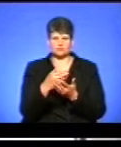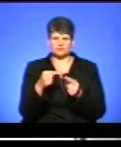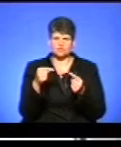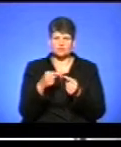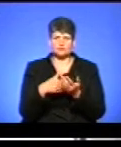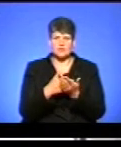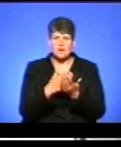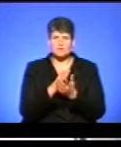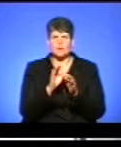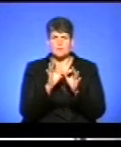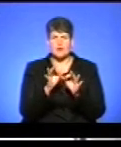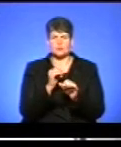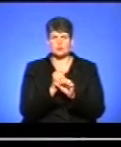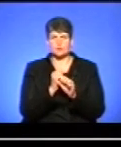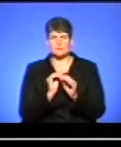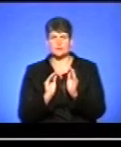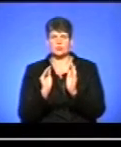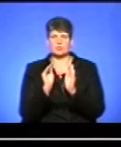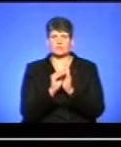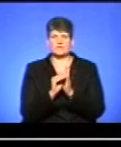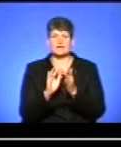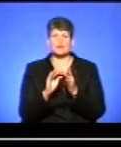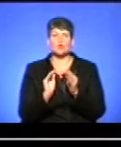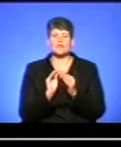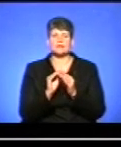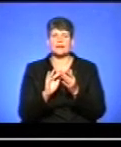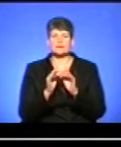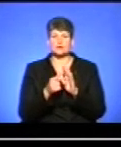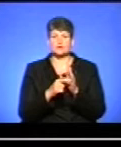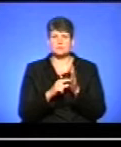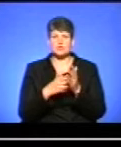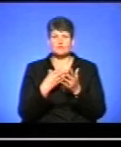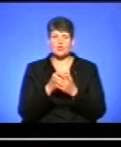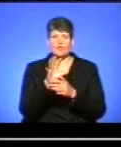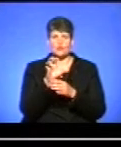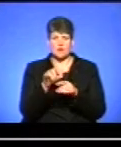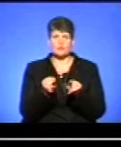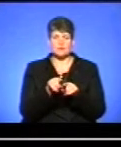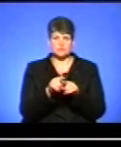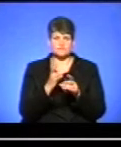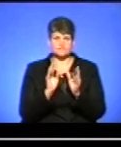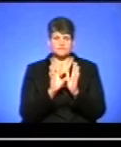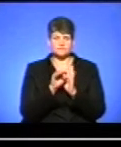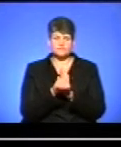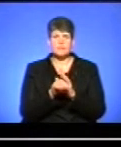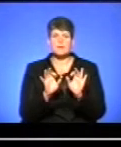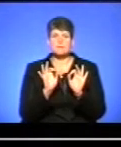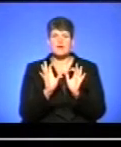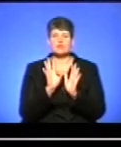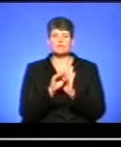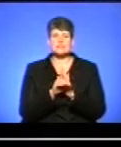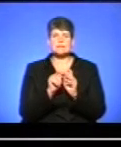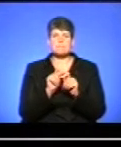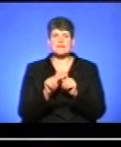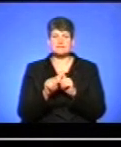правильно загружена в додаток до електронного кабінету. Також потрібно загрузити свою фотографію. Також треба правильно внести і перевірити